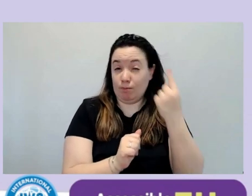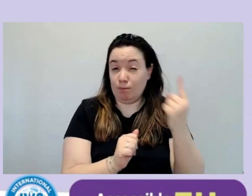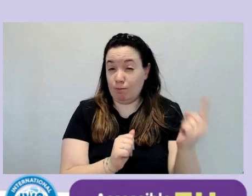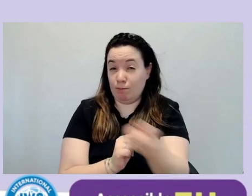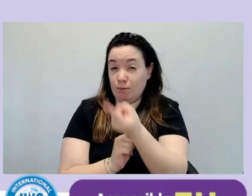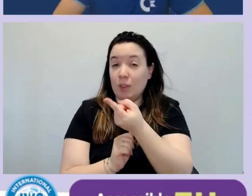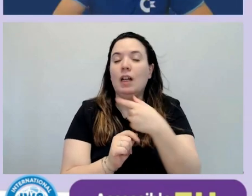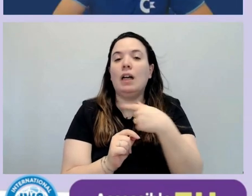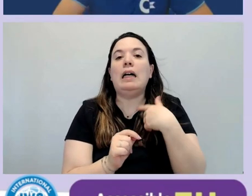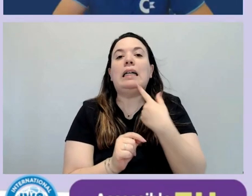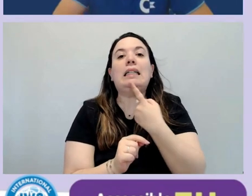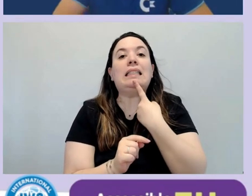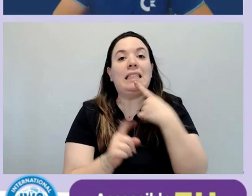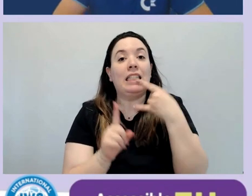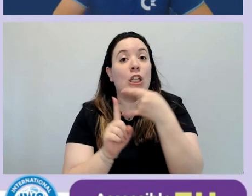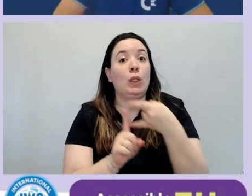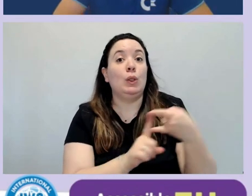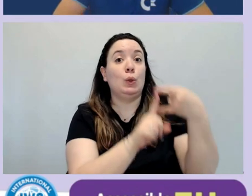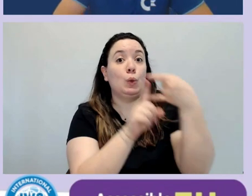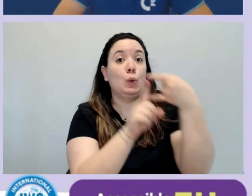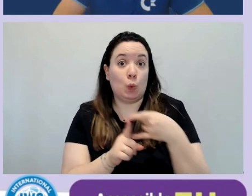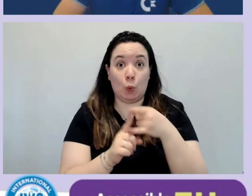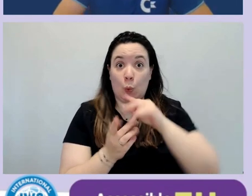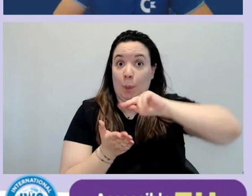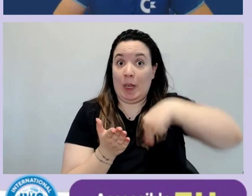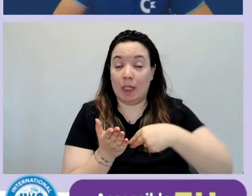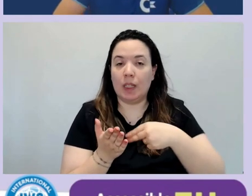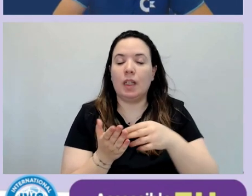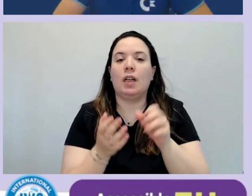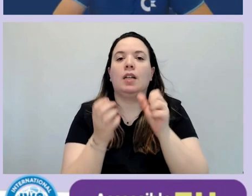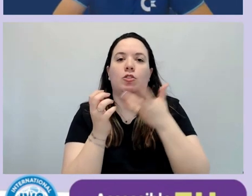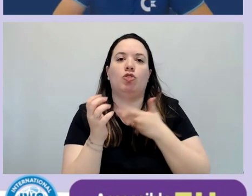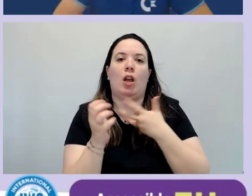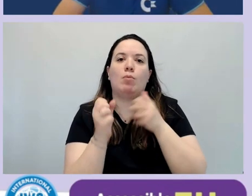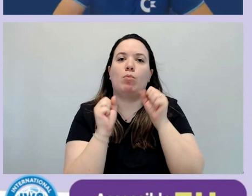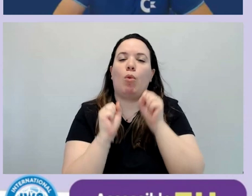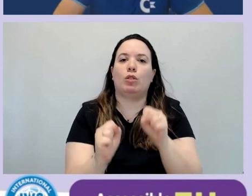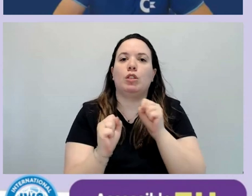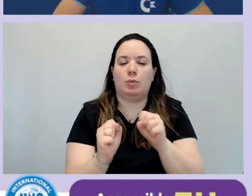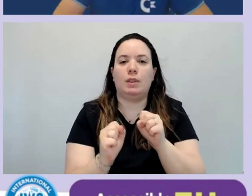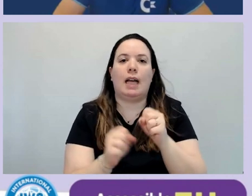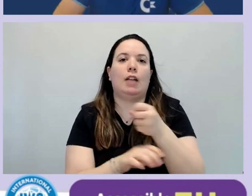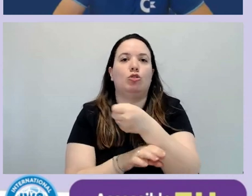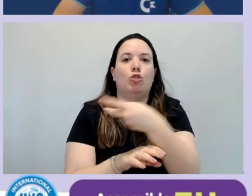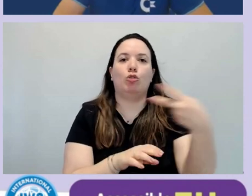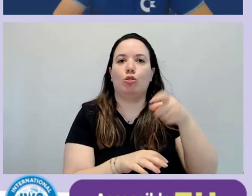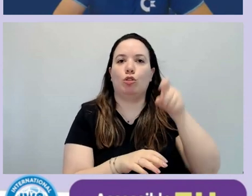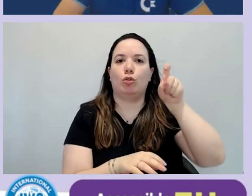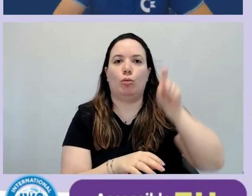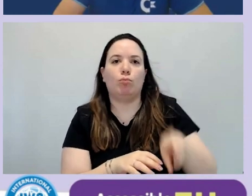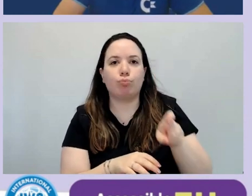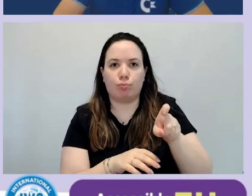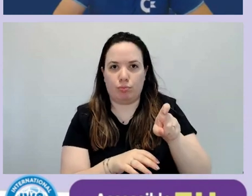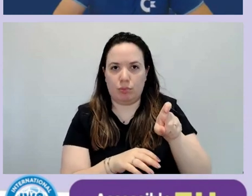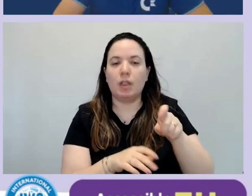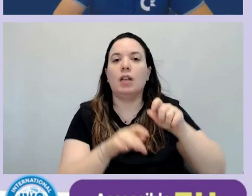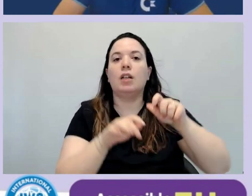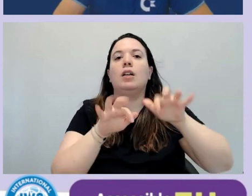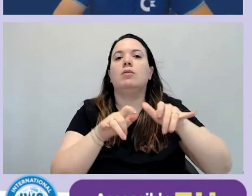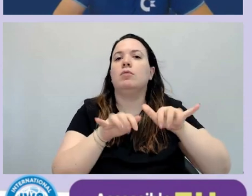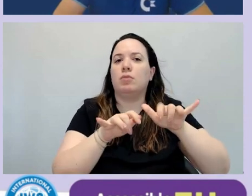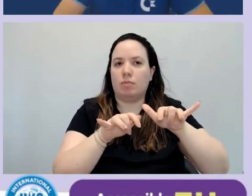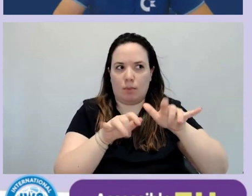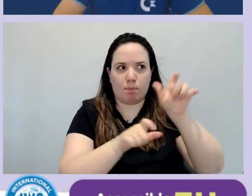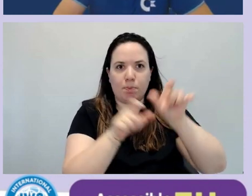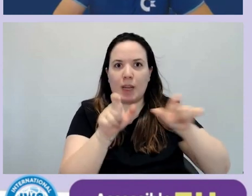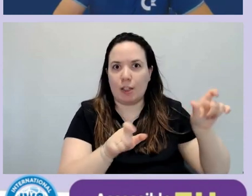sta seguendo via Zoom ha la possibilità di attivare i sottotitoli che sono generati da esseri